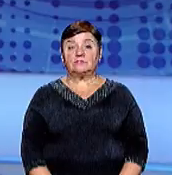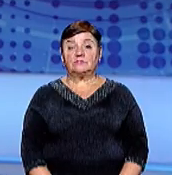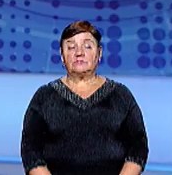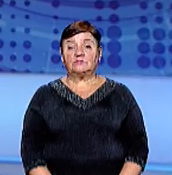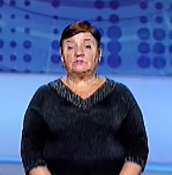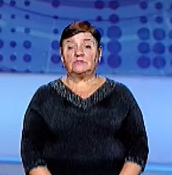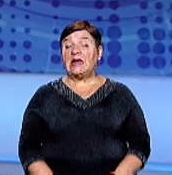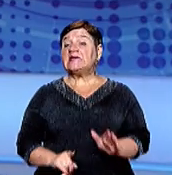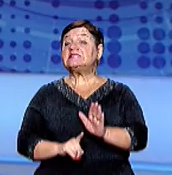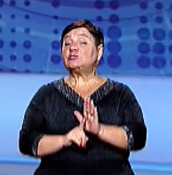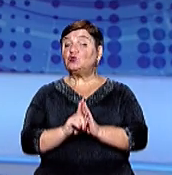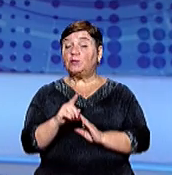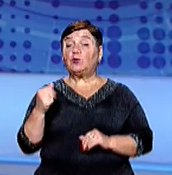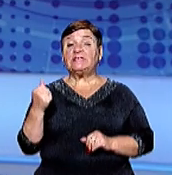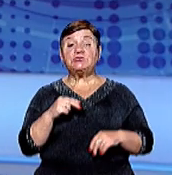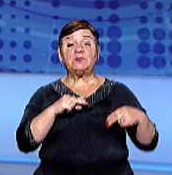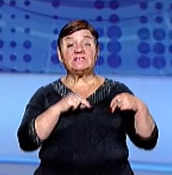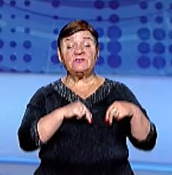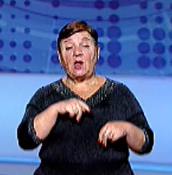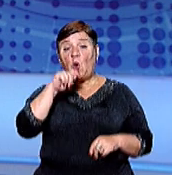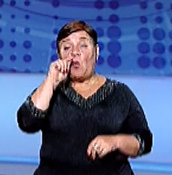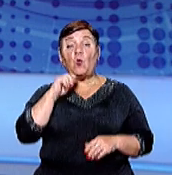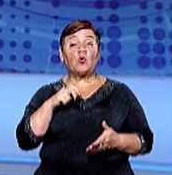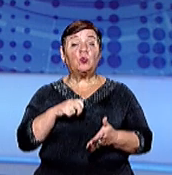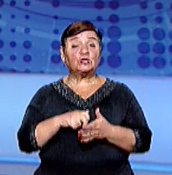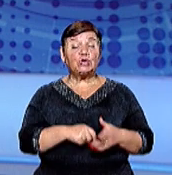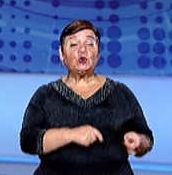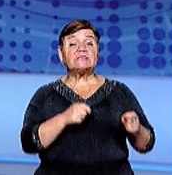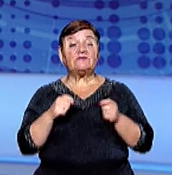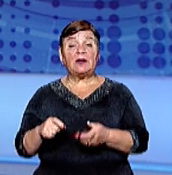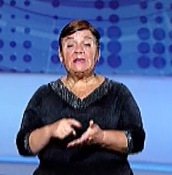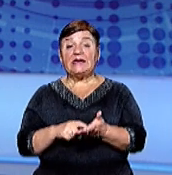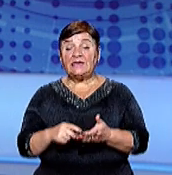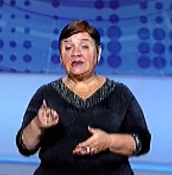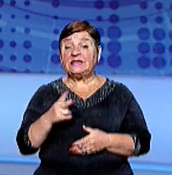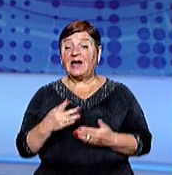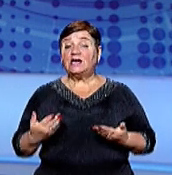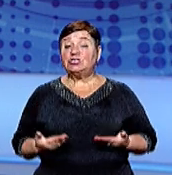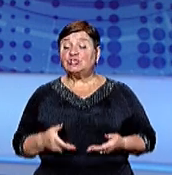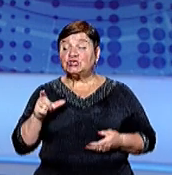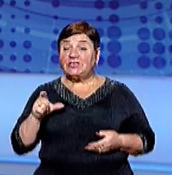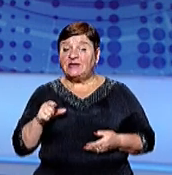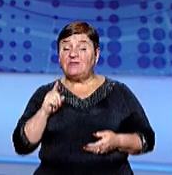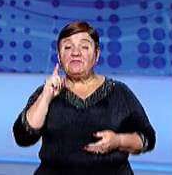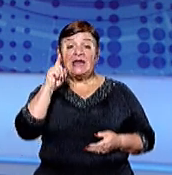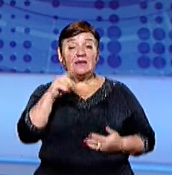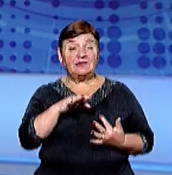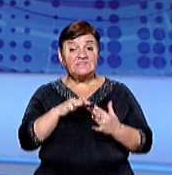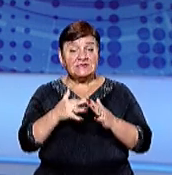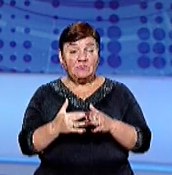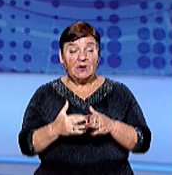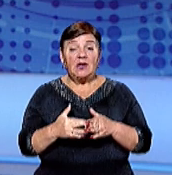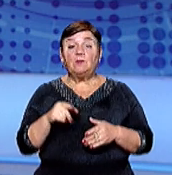З наступного тижня працівники «Укорпошти» доставлятимуть ліки для жителів віддалених сіл, де немає аптек Про це